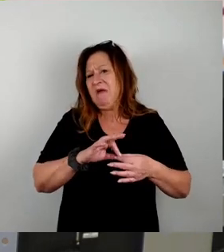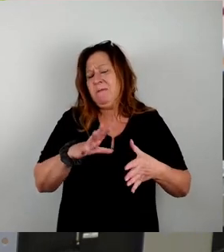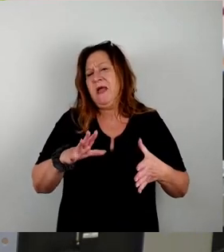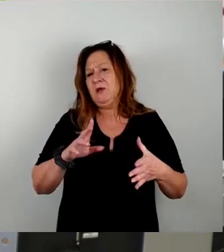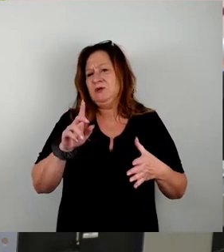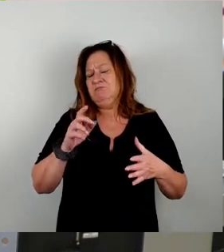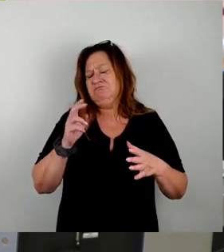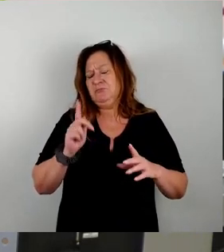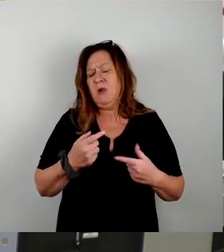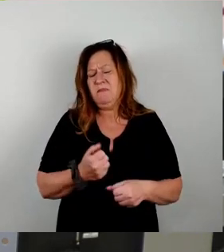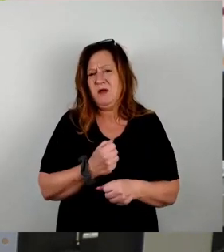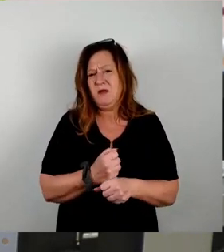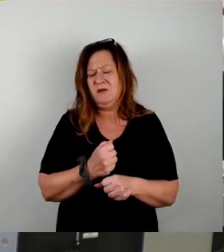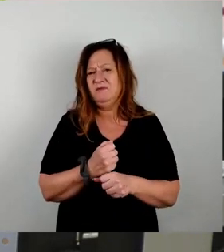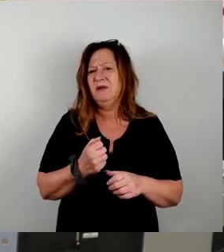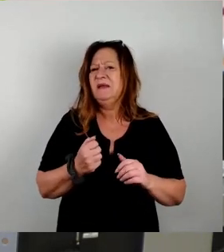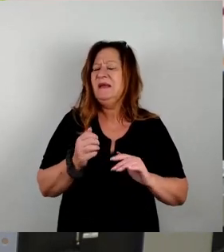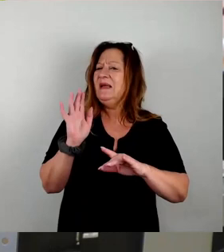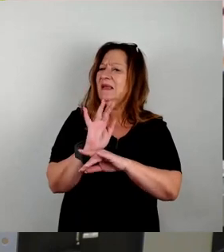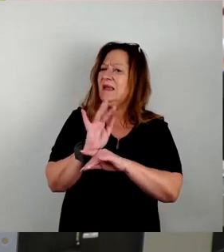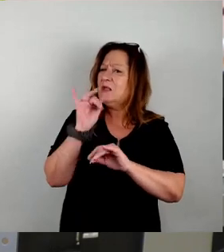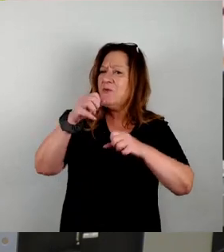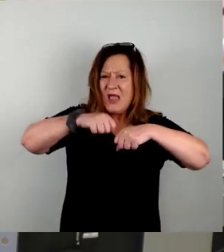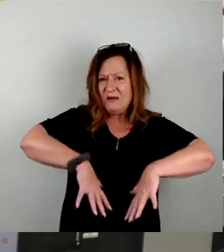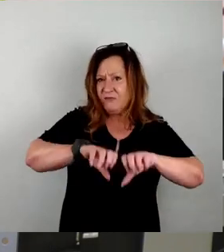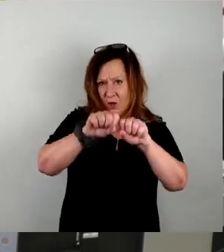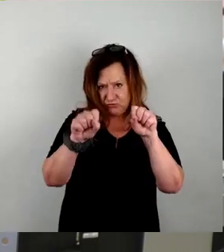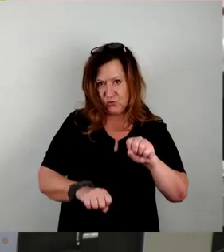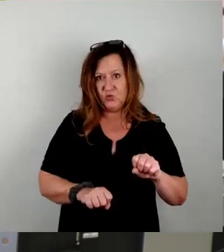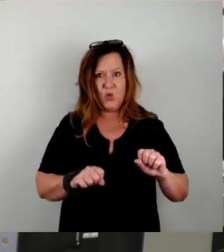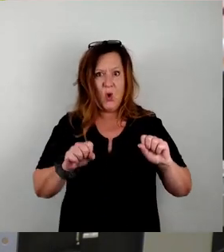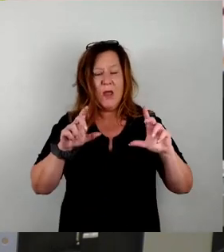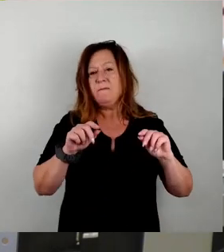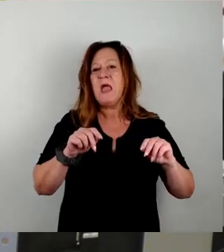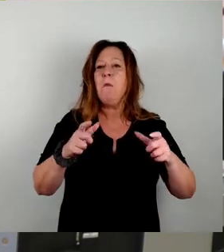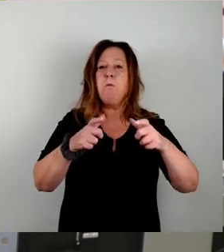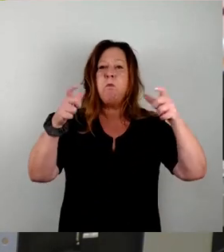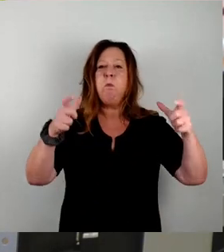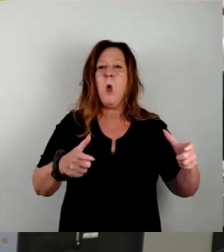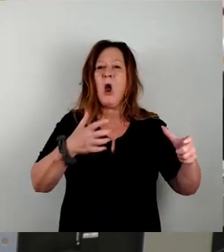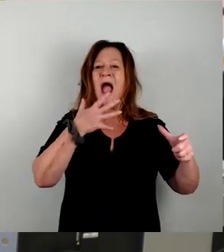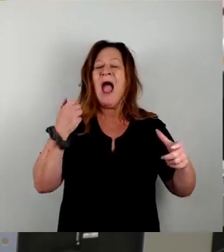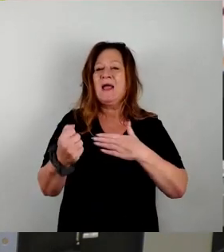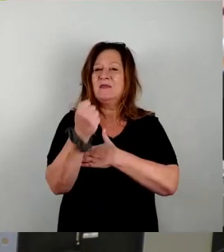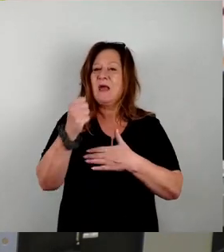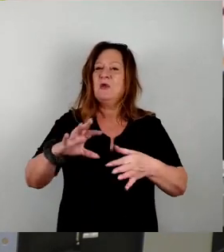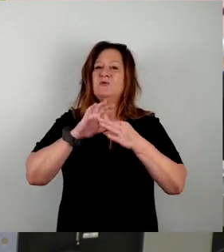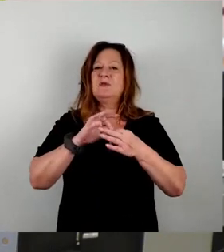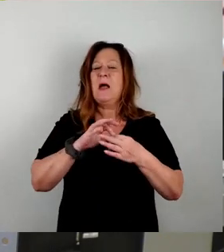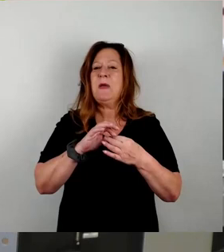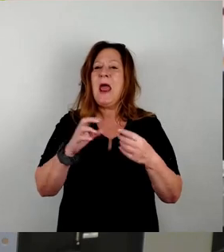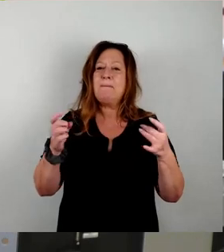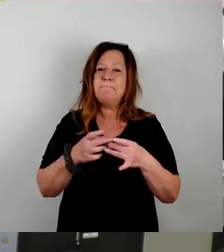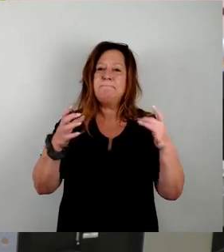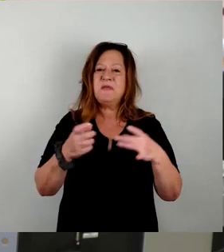Insellösungen für die kritische Infrastruktur können zum Beispiel Blockheizkraftwerke sein in Verbindung mit Biogas oder ähnlichen Anlagen, wie wir es heute